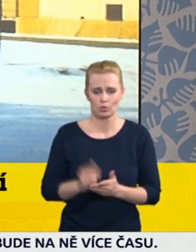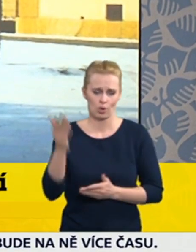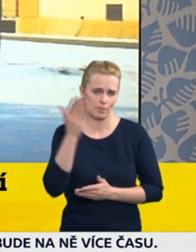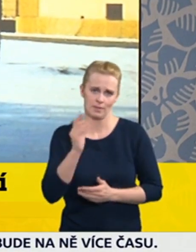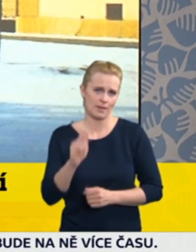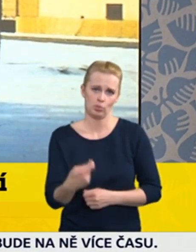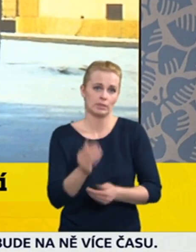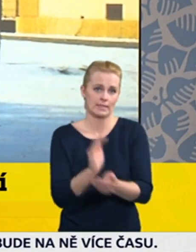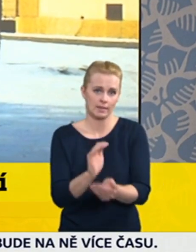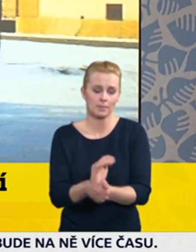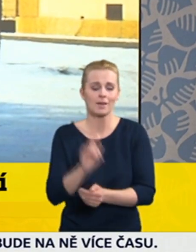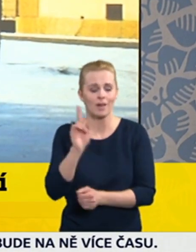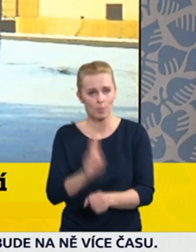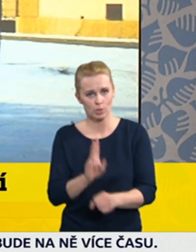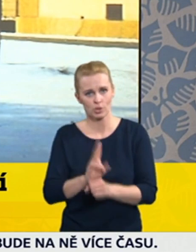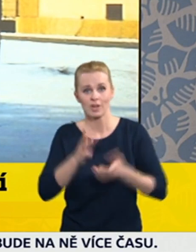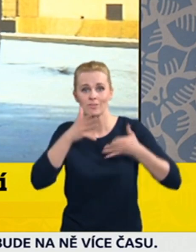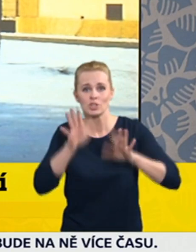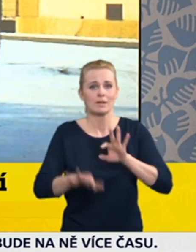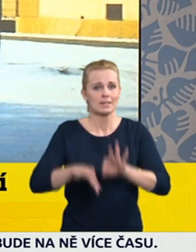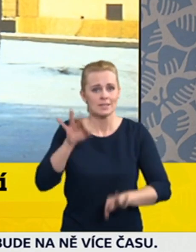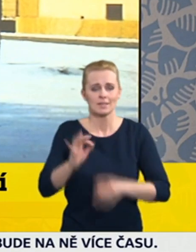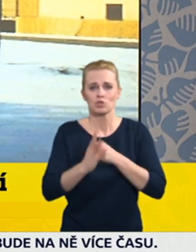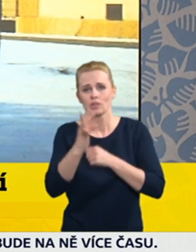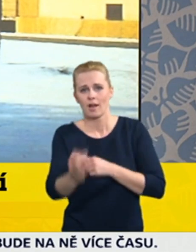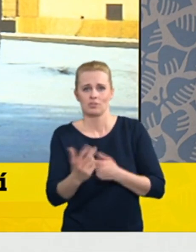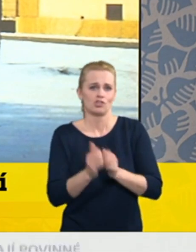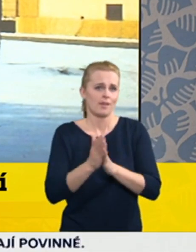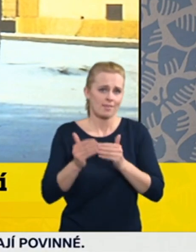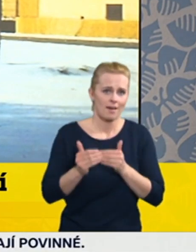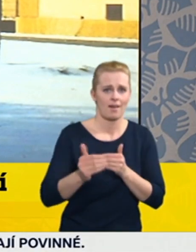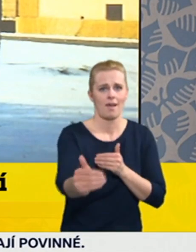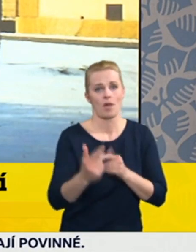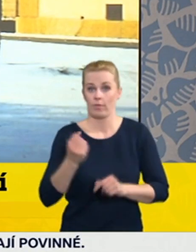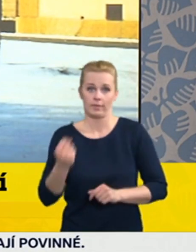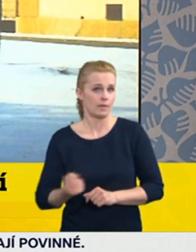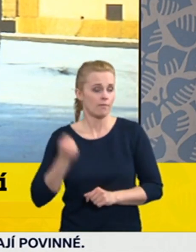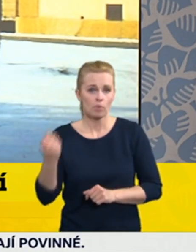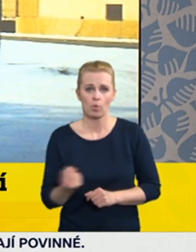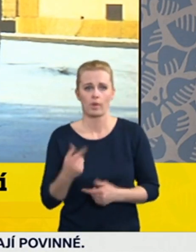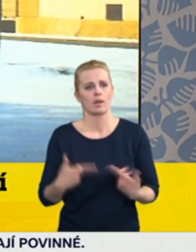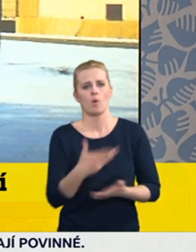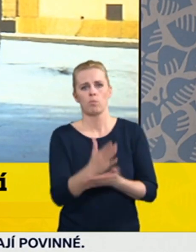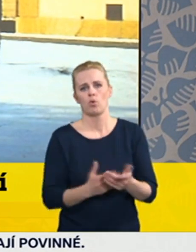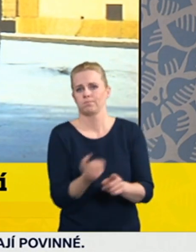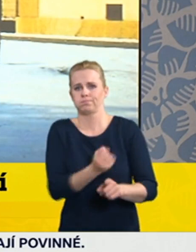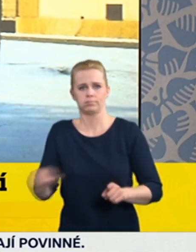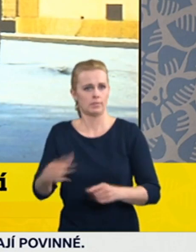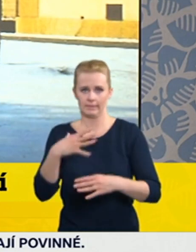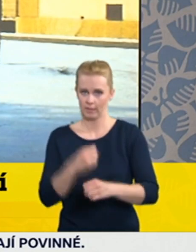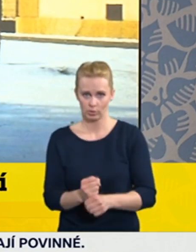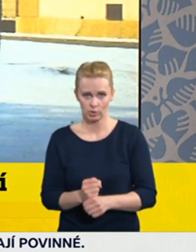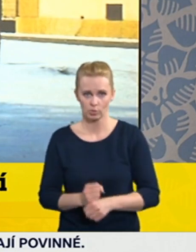opak je pravdou, že ta potřeba tady je, že prostě ta opatření nefungují nebo nejsou dodržována, tak nějaké omezení pohybu